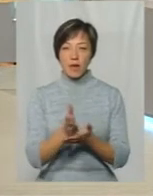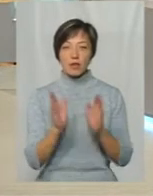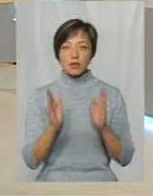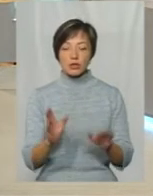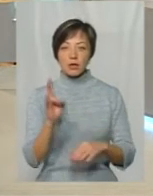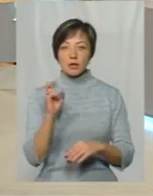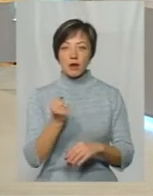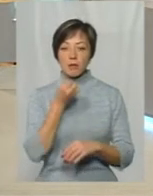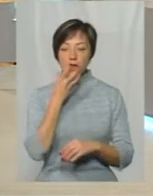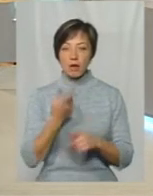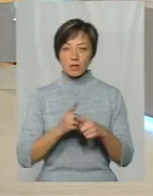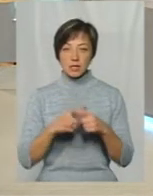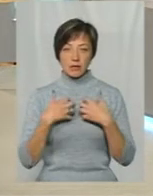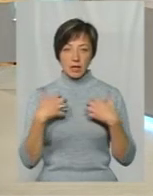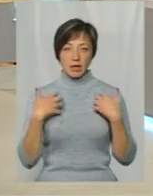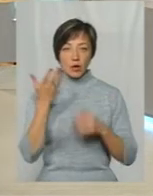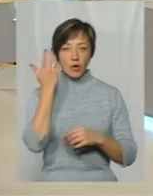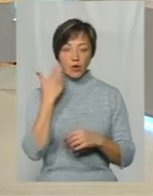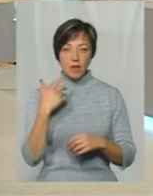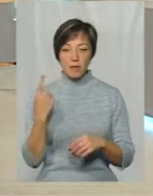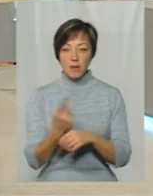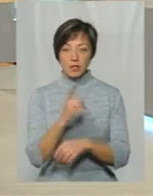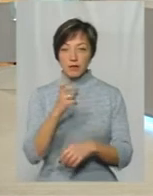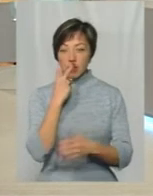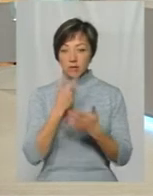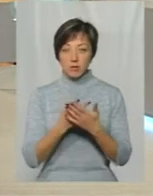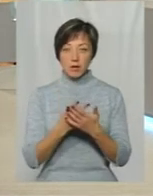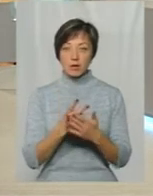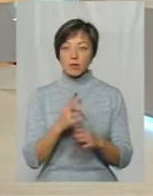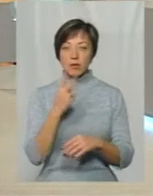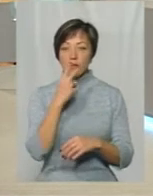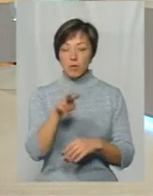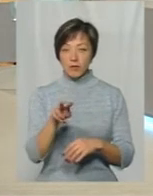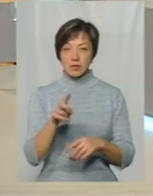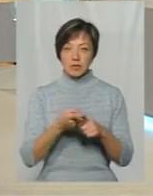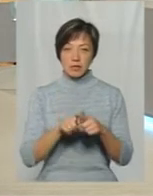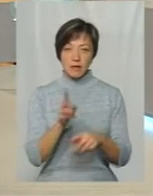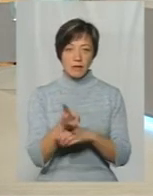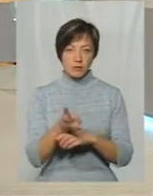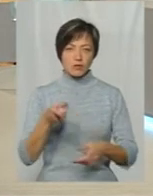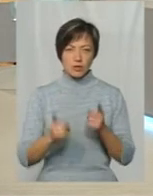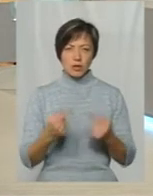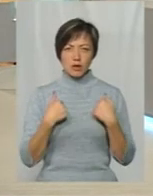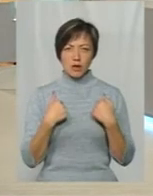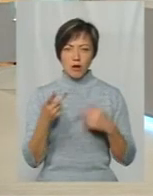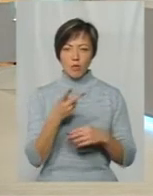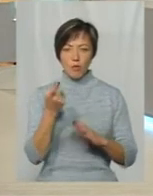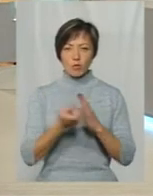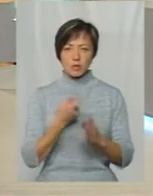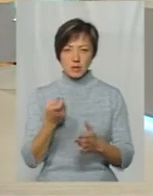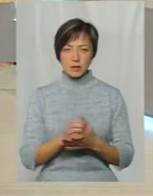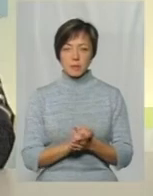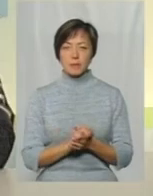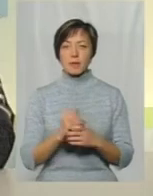на благо цих тварин І коли в перші хвилини, коли мені достатньо було лише один раз глянути на це відео, звичайно, я обох їх упізнала